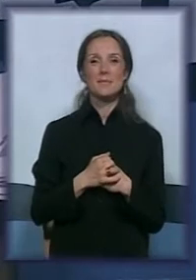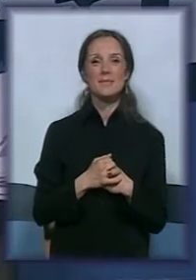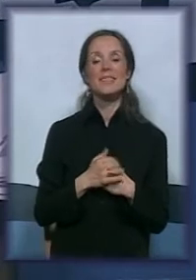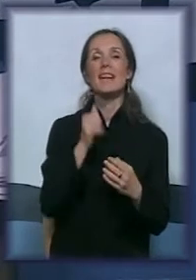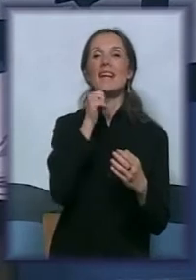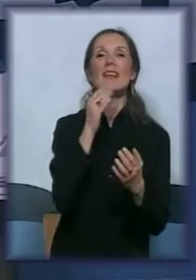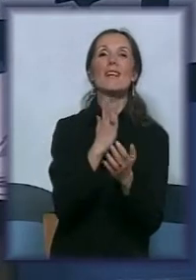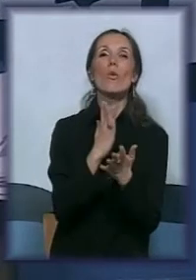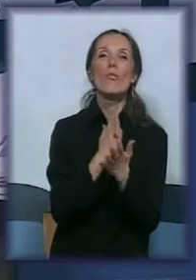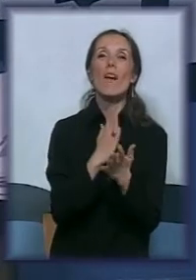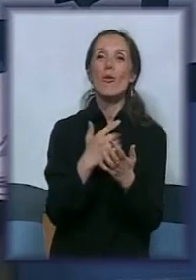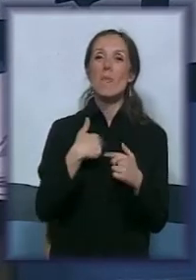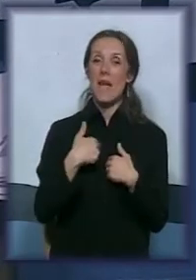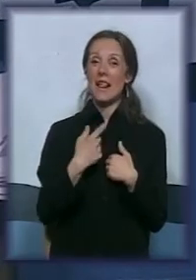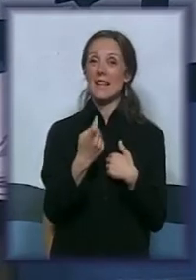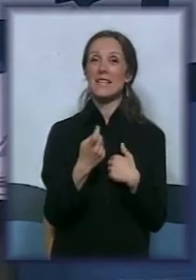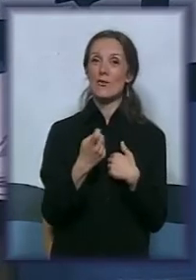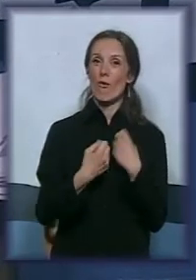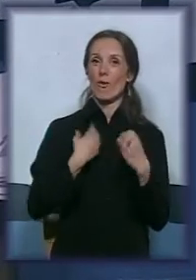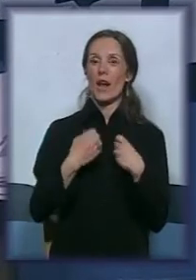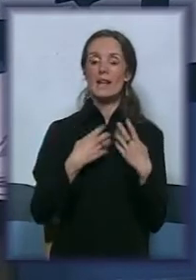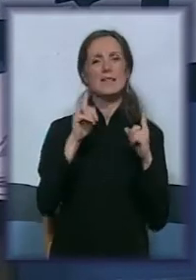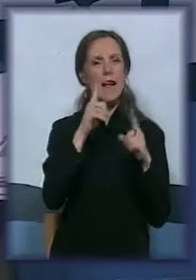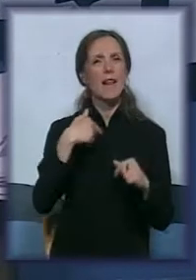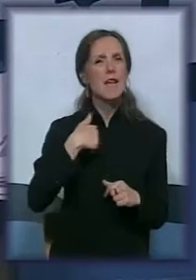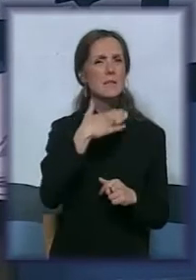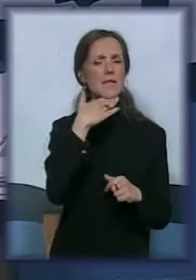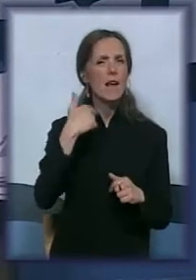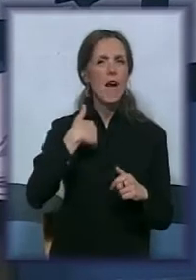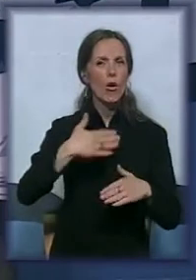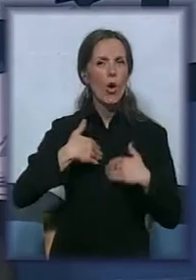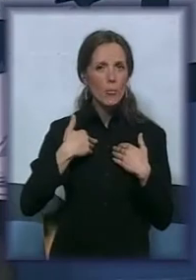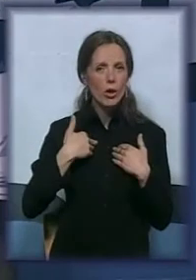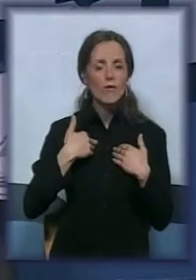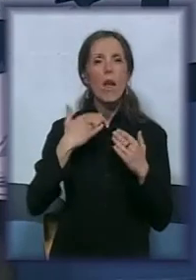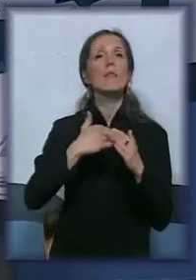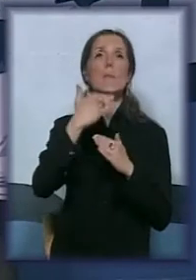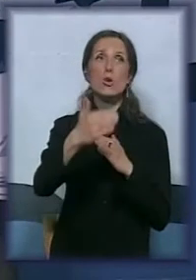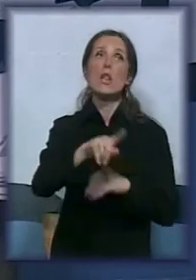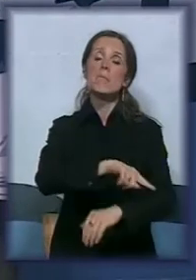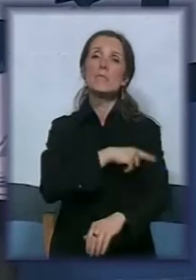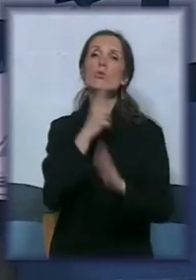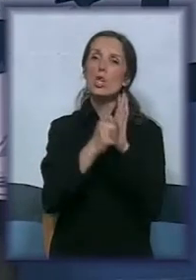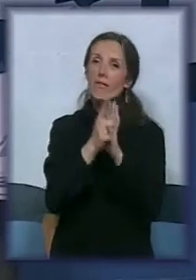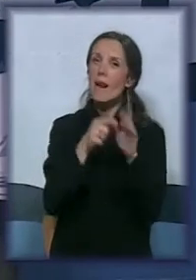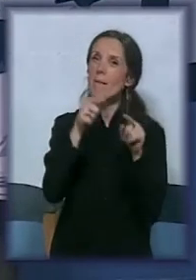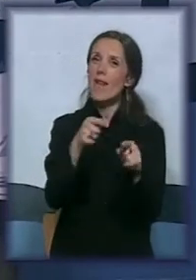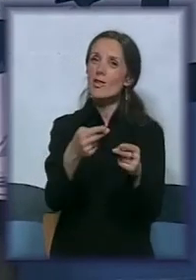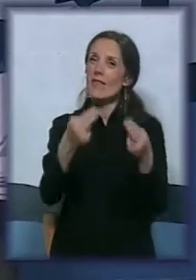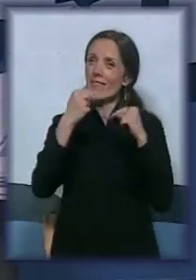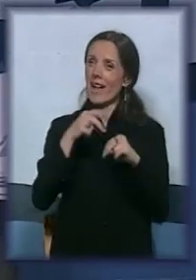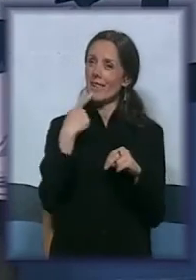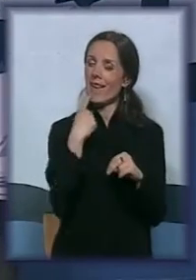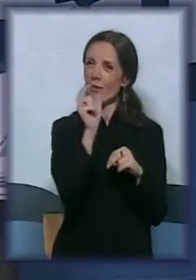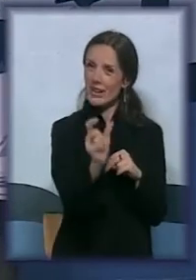uvek u meni zazovu reakcije. Međutim, ja sam jako obradovana da se posle dužeg vremena vratila ova reč. Ja sam